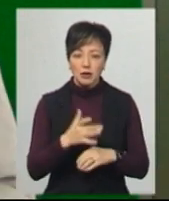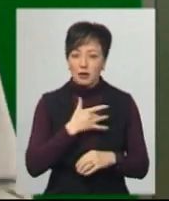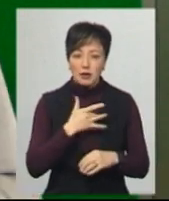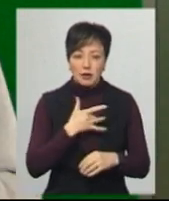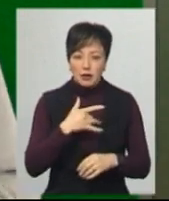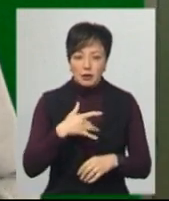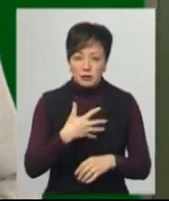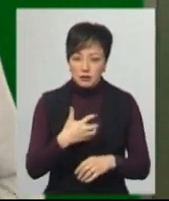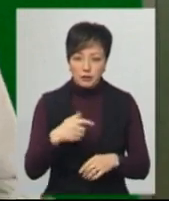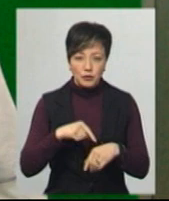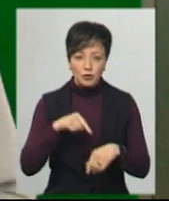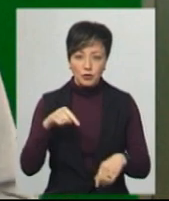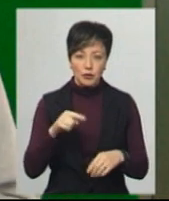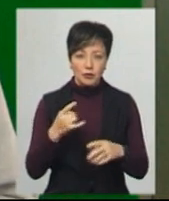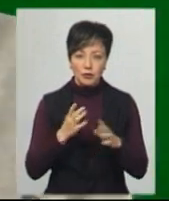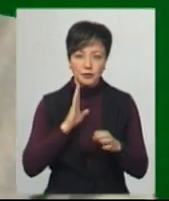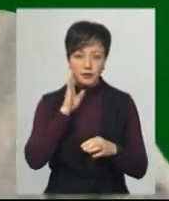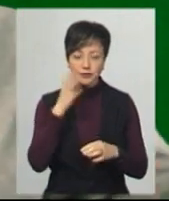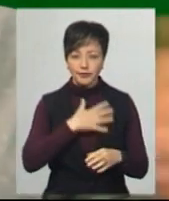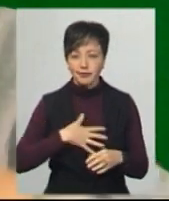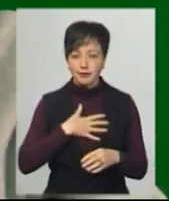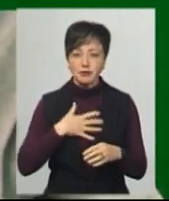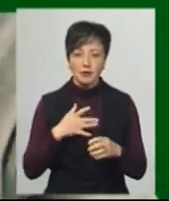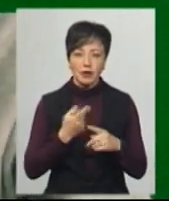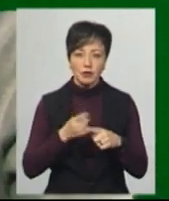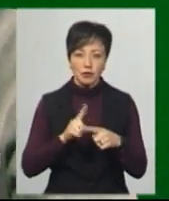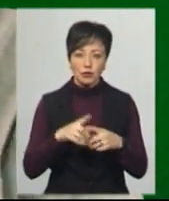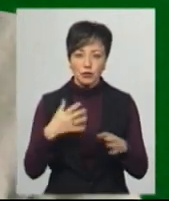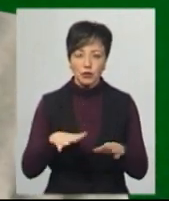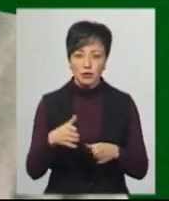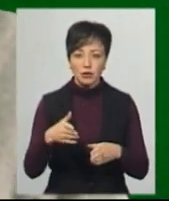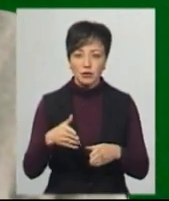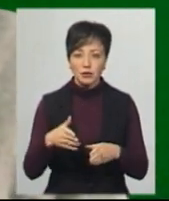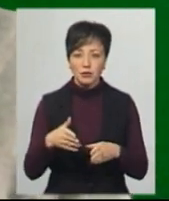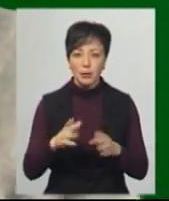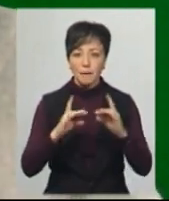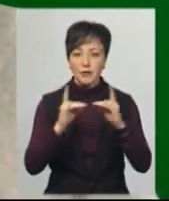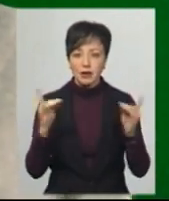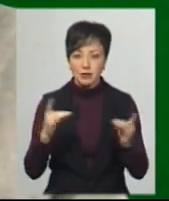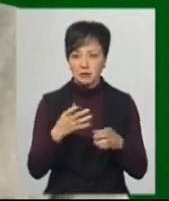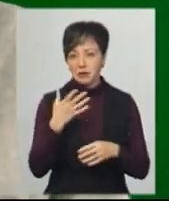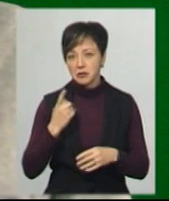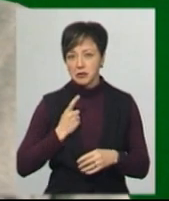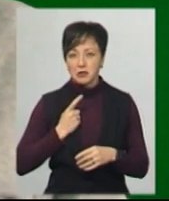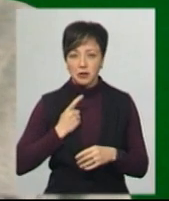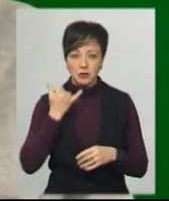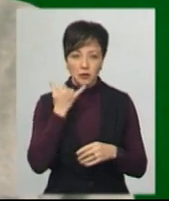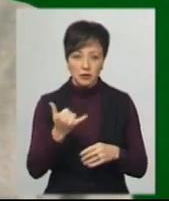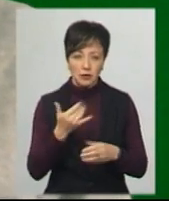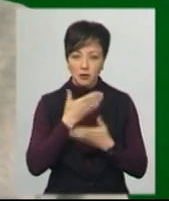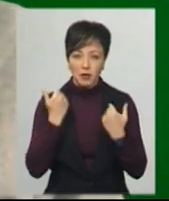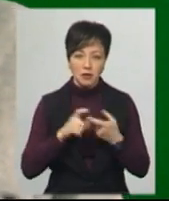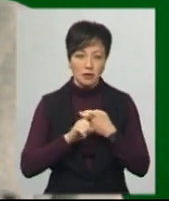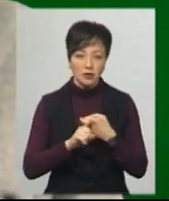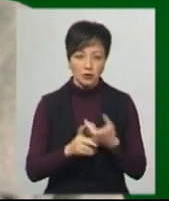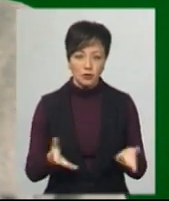чуствувала, навірно, щось ні цілий зранку мені було. І вже перейшли зелізну дорогу, то міст, щось немає, думаю, зму наберу. Набираю його, відсутній